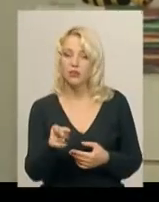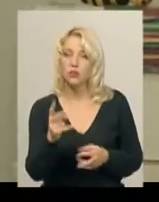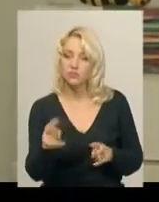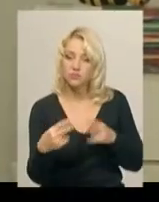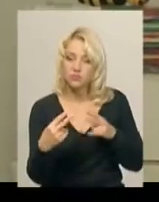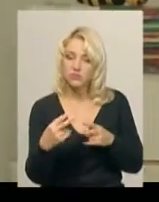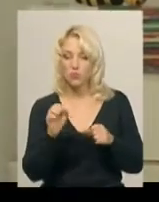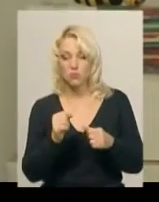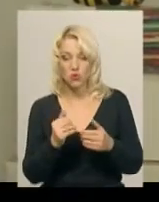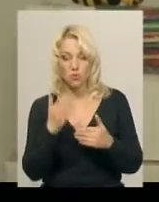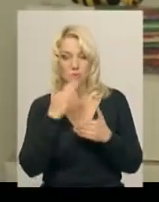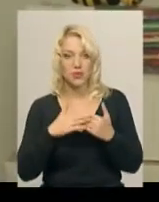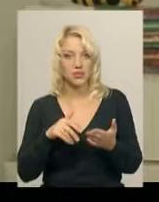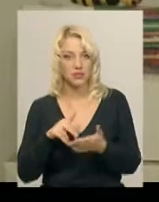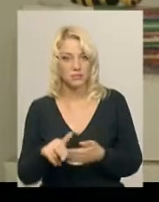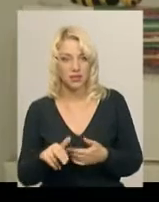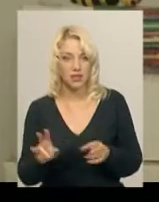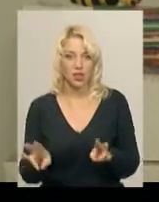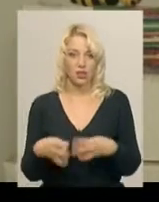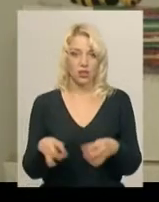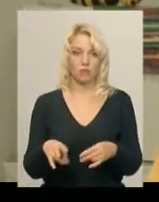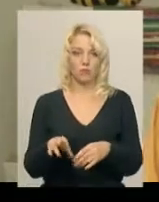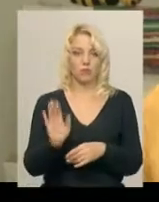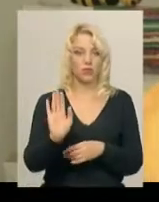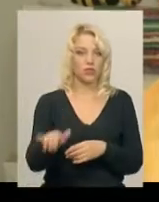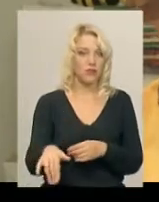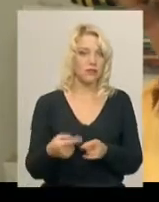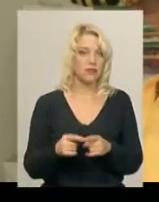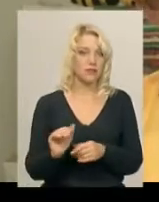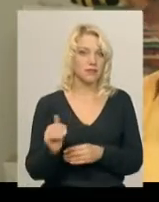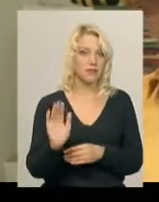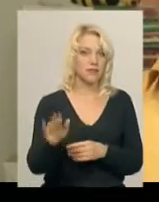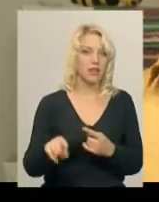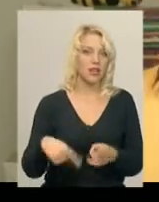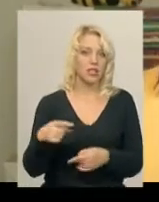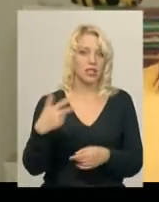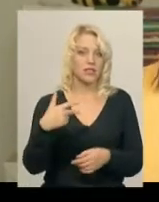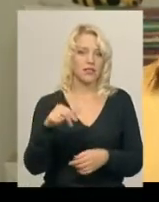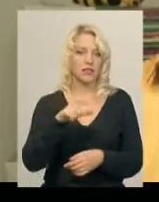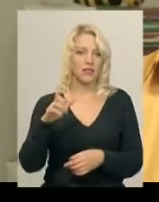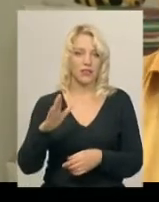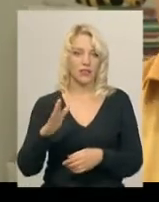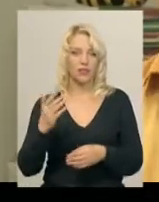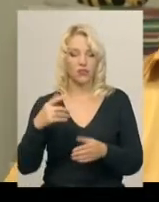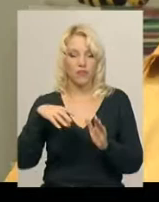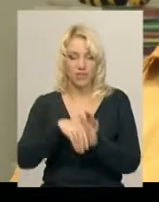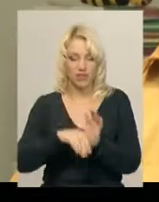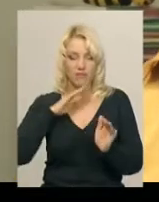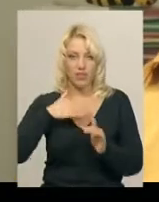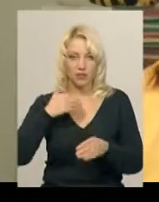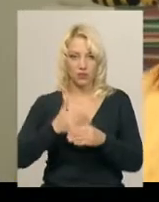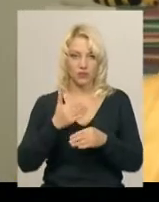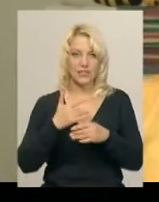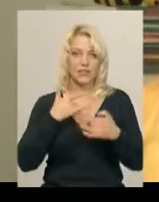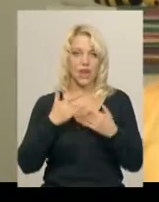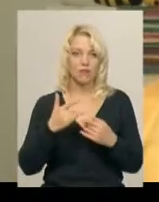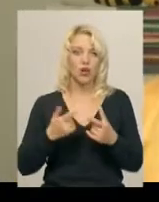можна підійти ближче до дитини, чи не потрібно, чи хай ця дитина через пів часа вона війде в нашу виставу, чи вона вже прийшла